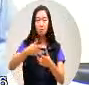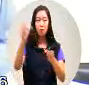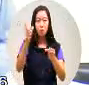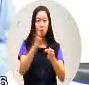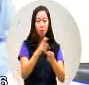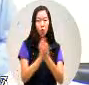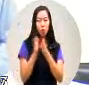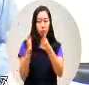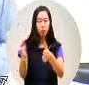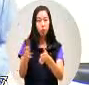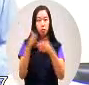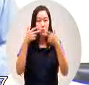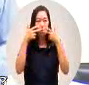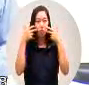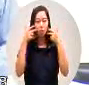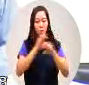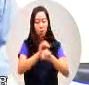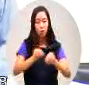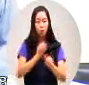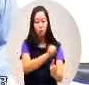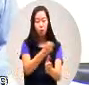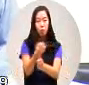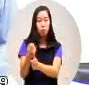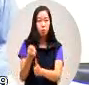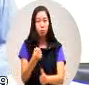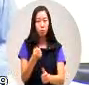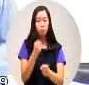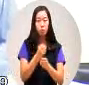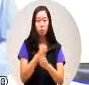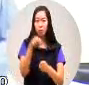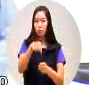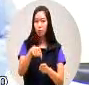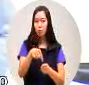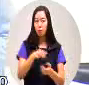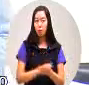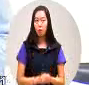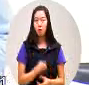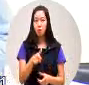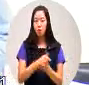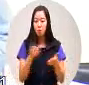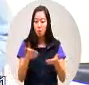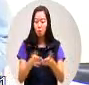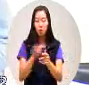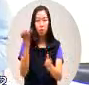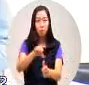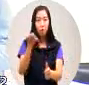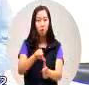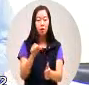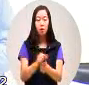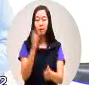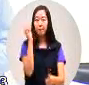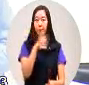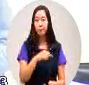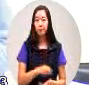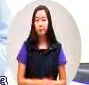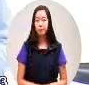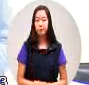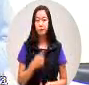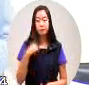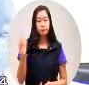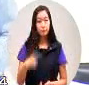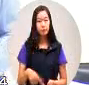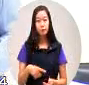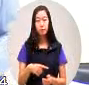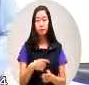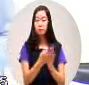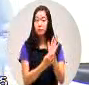针对原住民的土地限制来做这样的开法单请坐下那我再举个例